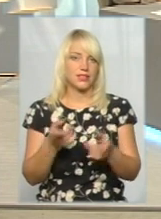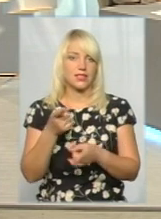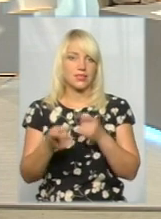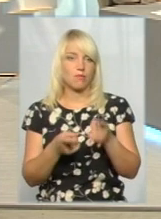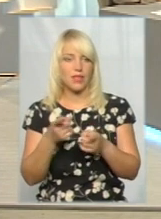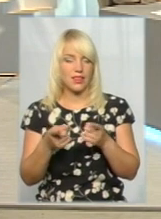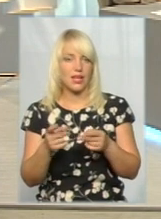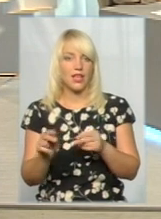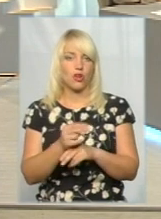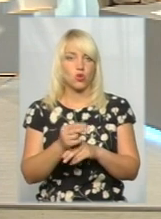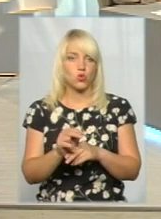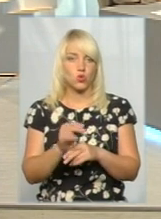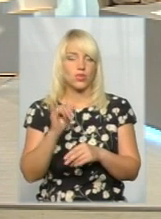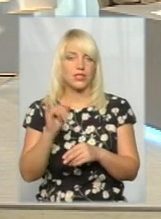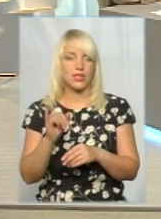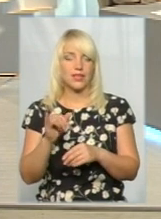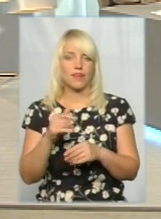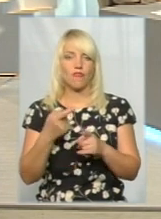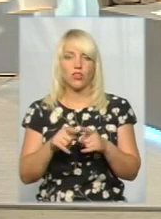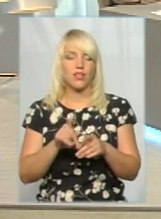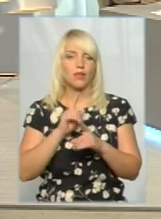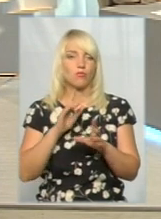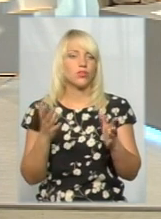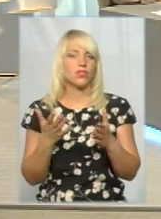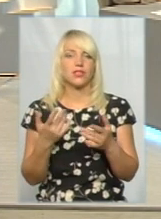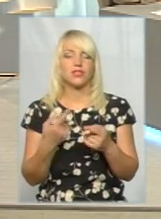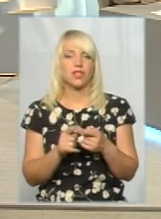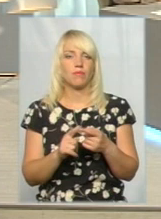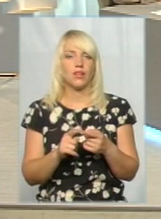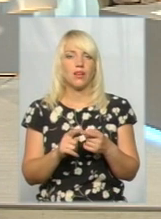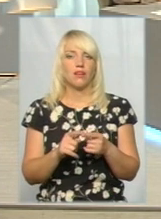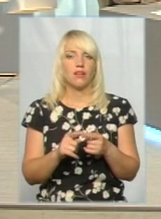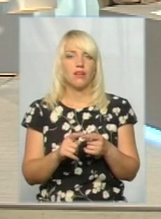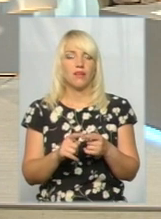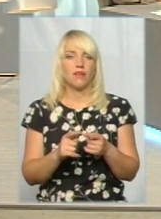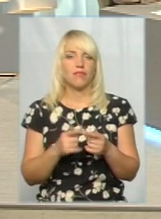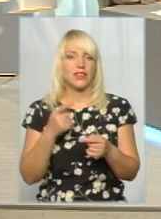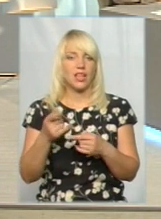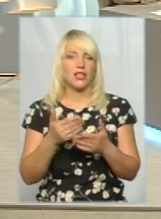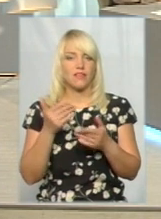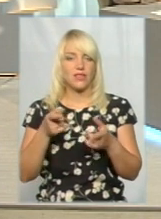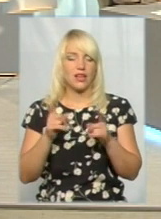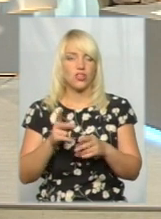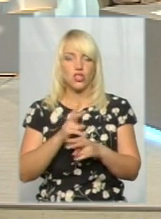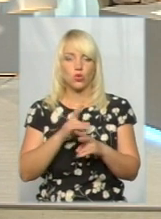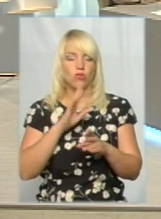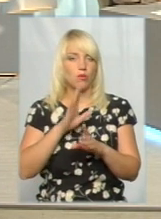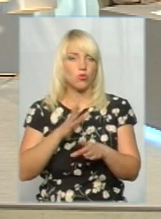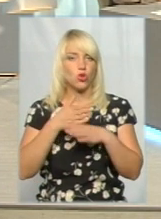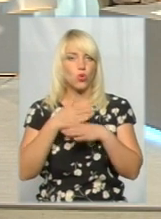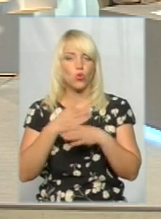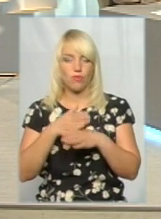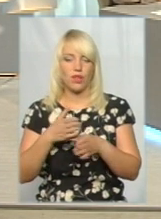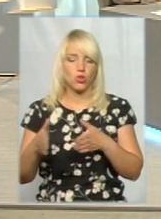реконструкції. Вони не будуть якісь там зовсім віддалені від реальності, тобто ніхто не буде руйнувати якихось